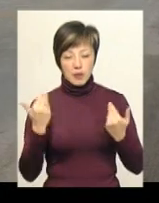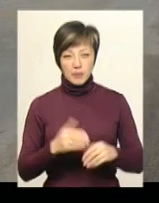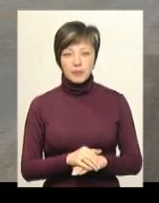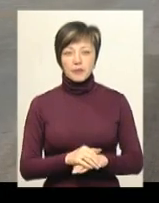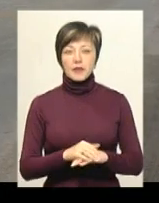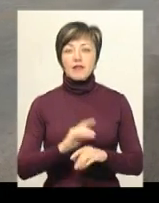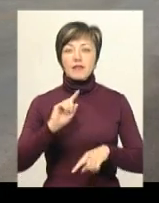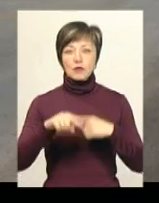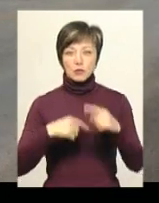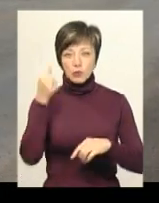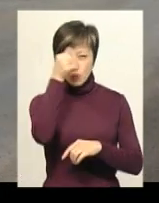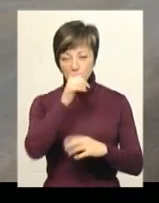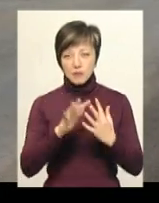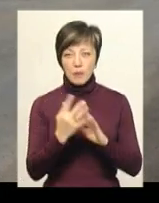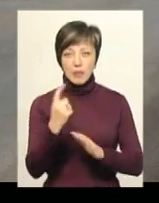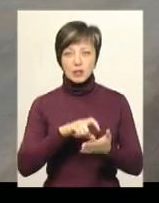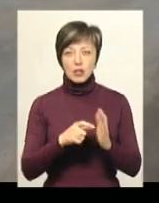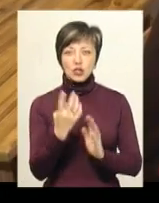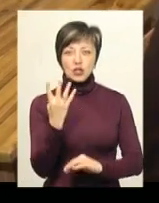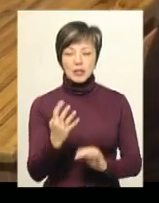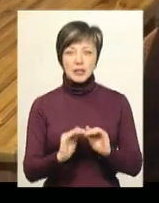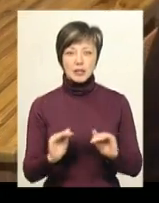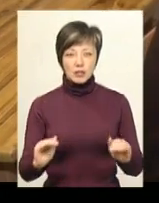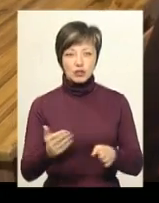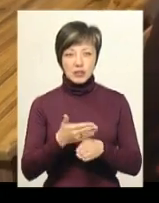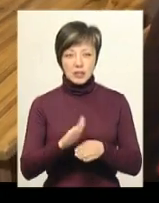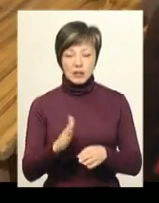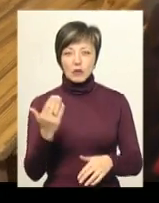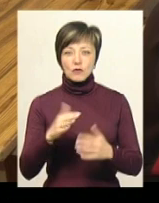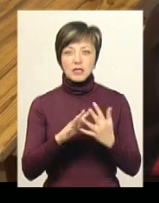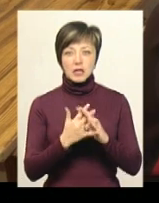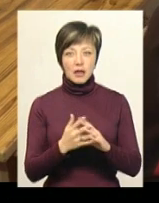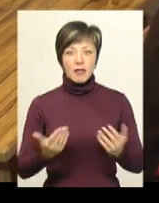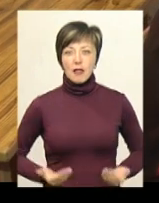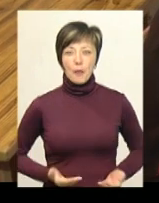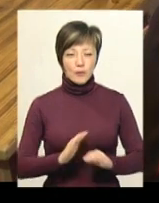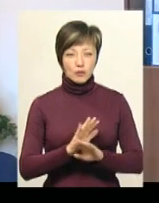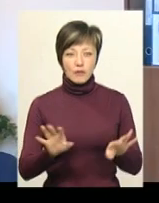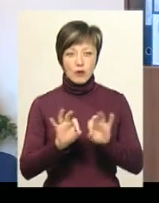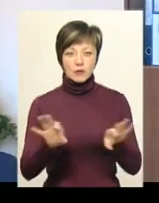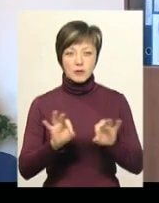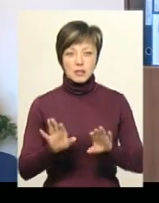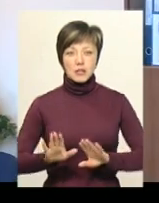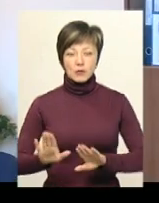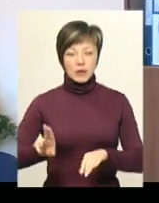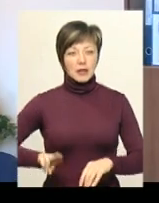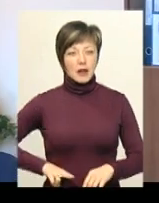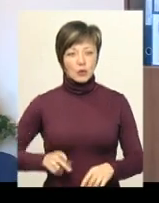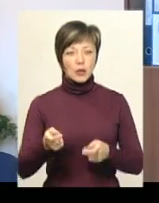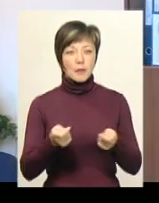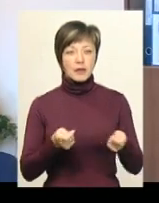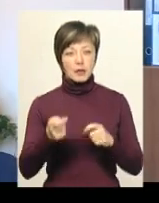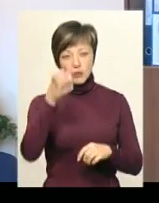Вівся наступного року до першого класу підуть чотири учні. Частина із них у селі не проживає, розповідає заступниця директора